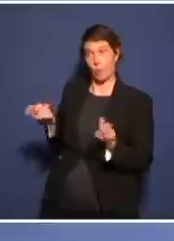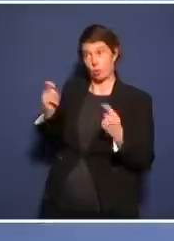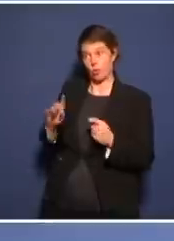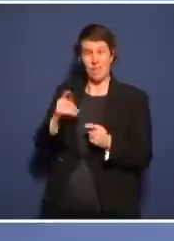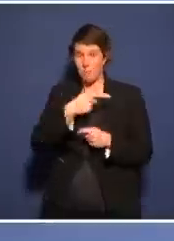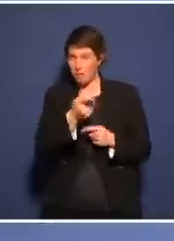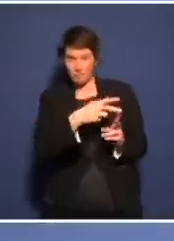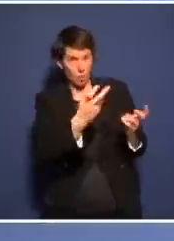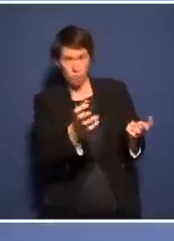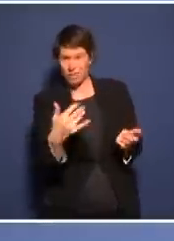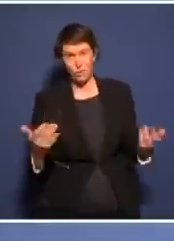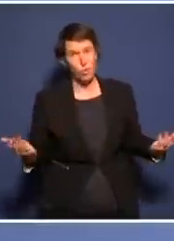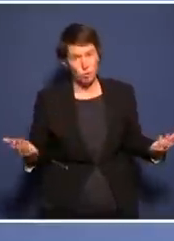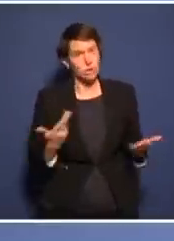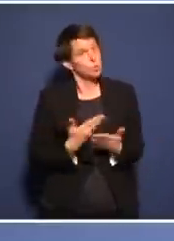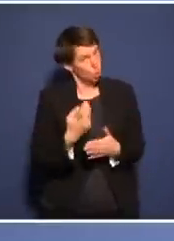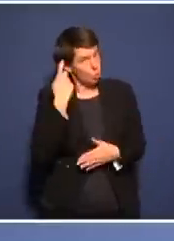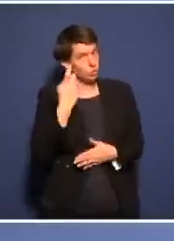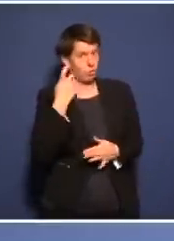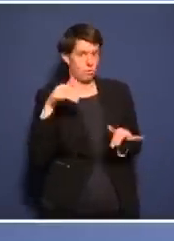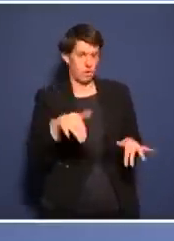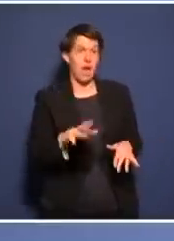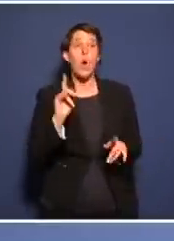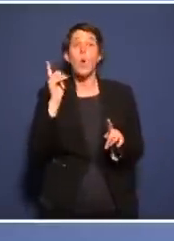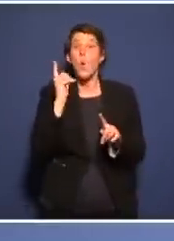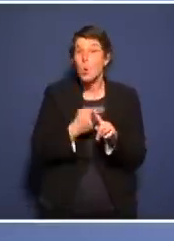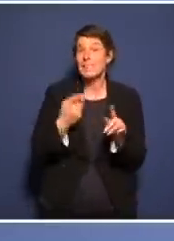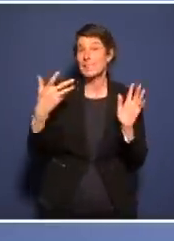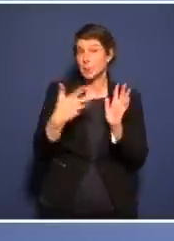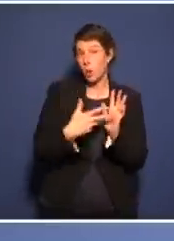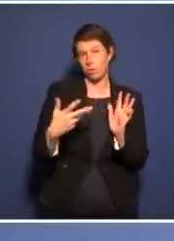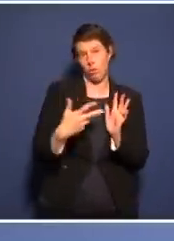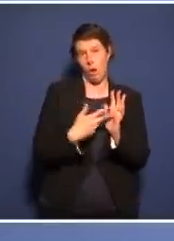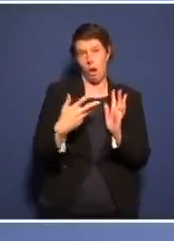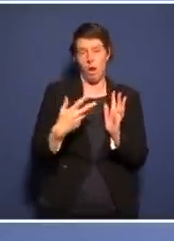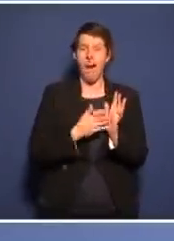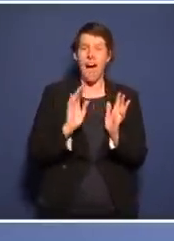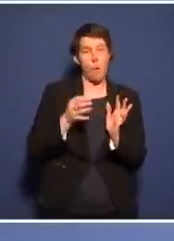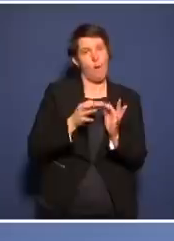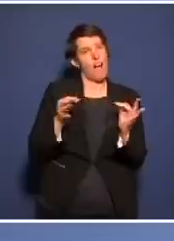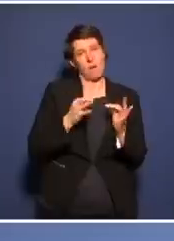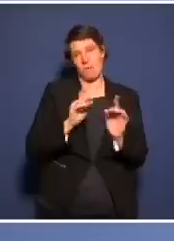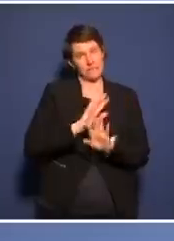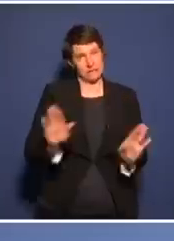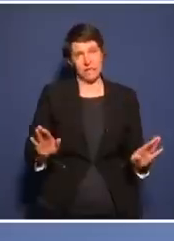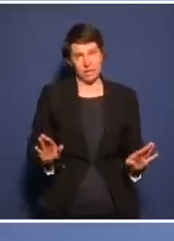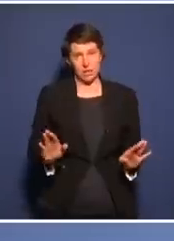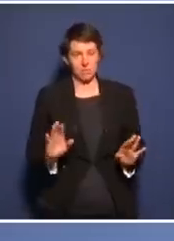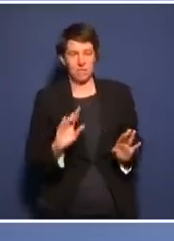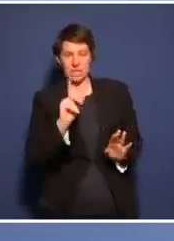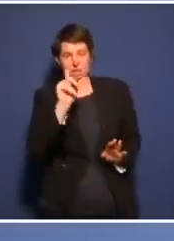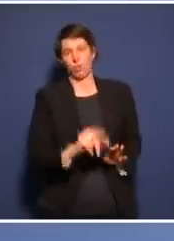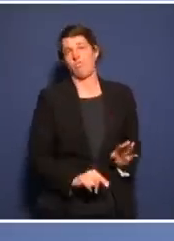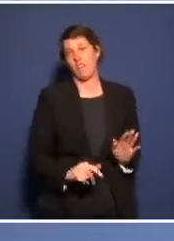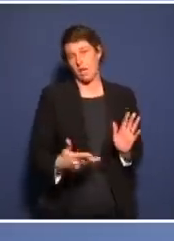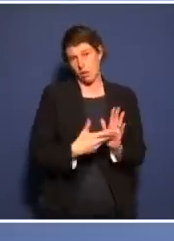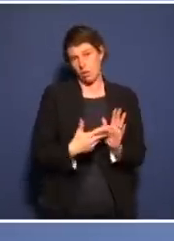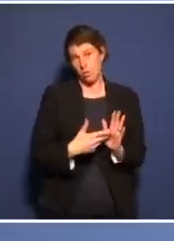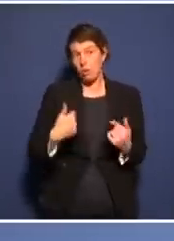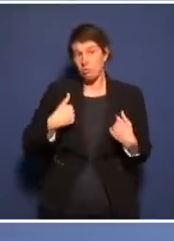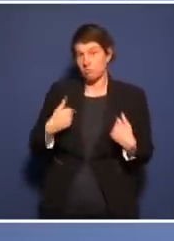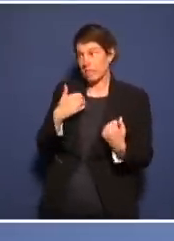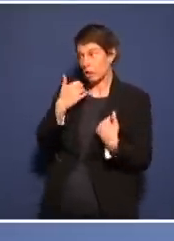Und was mir auch Sorge macht, dass also die Kontrollen zum Teil nicht angemessen sind. Das ist zumindest meine anekdotische